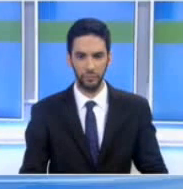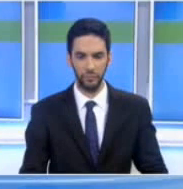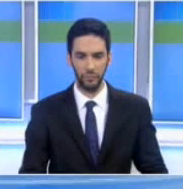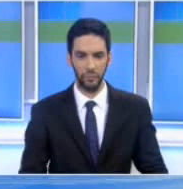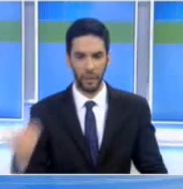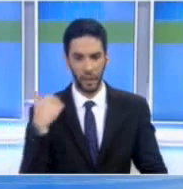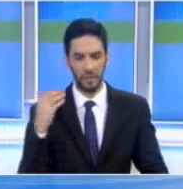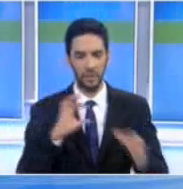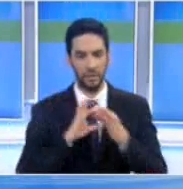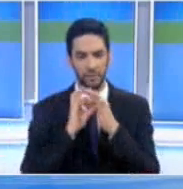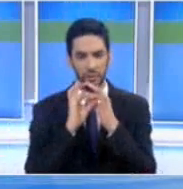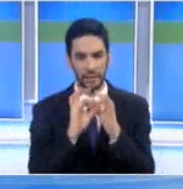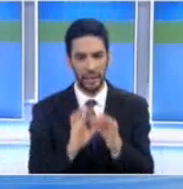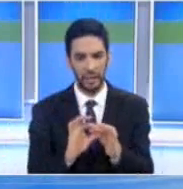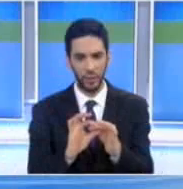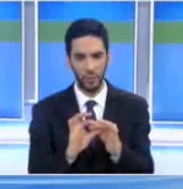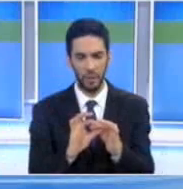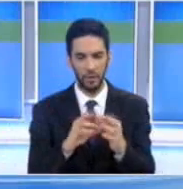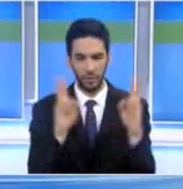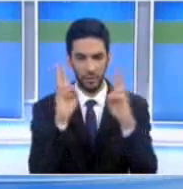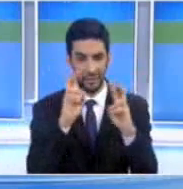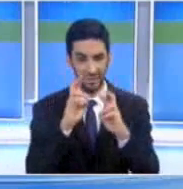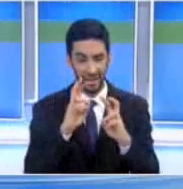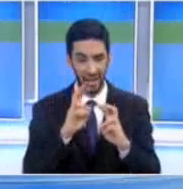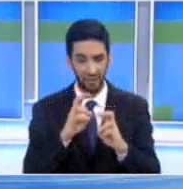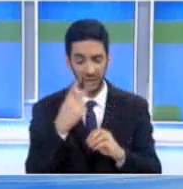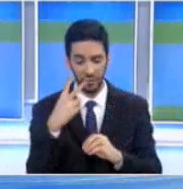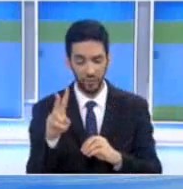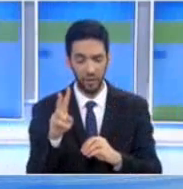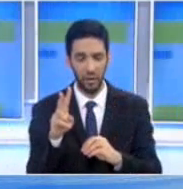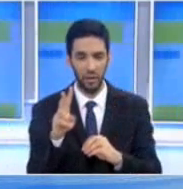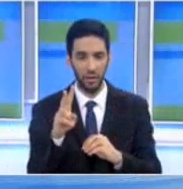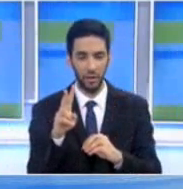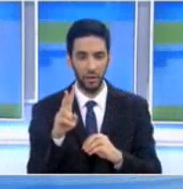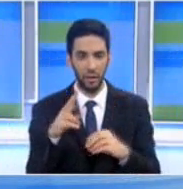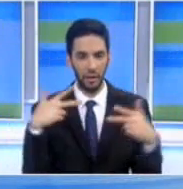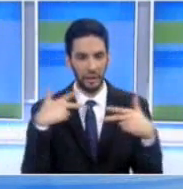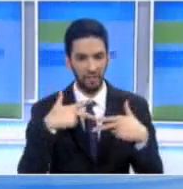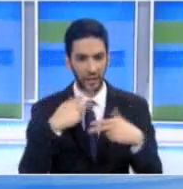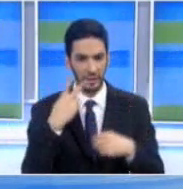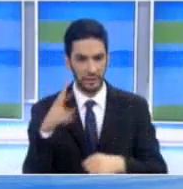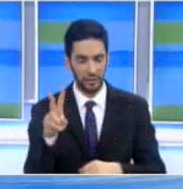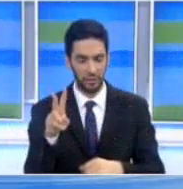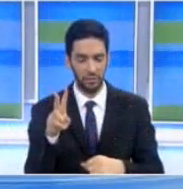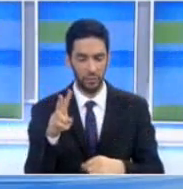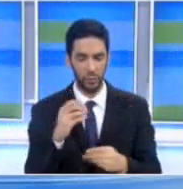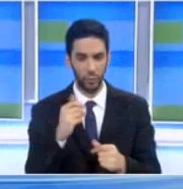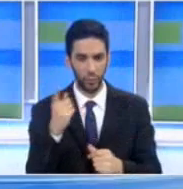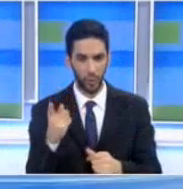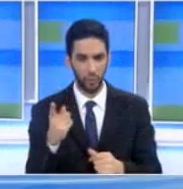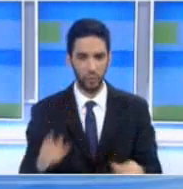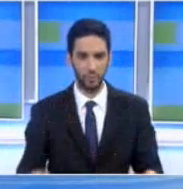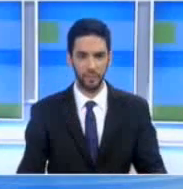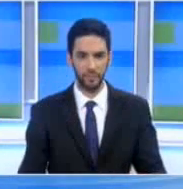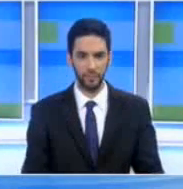δυνατότητα να αντιμετωπίσουμε το περιστατικό με τα δικά μας μέσα Αυτό όσον αφορά τη